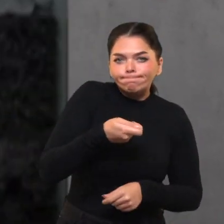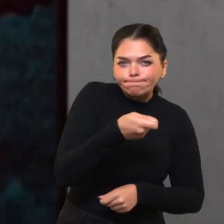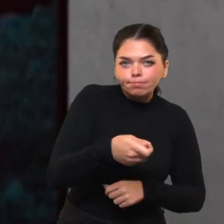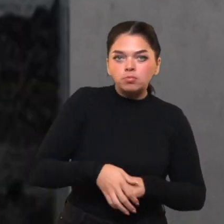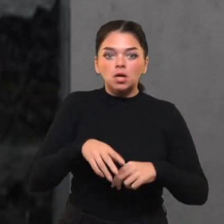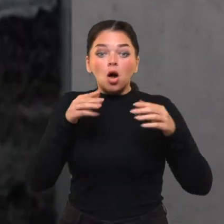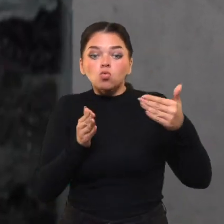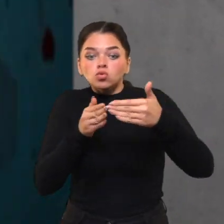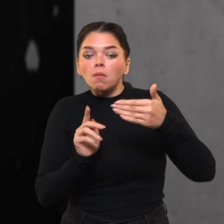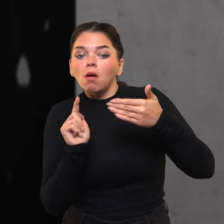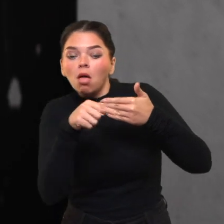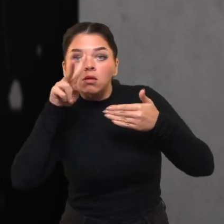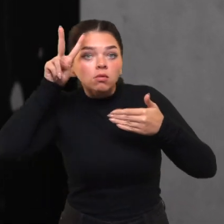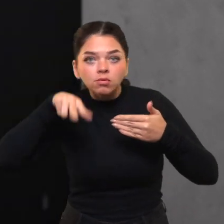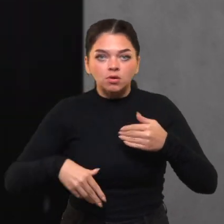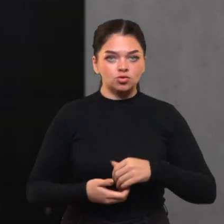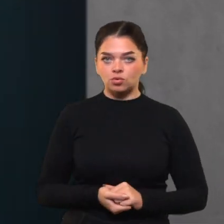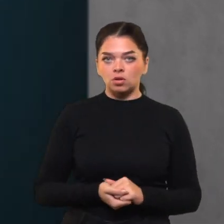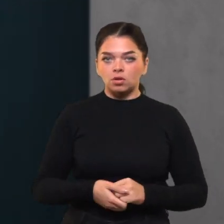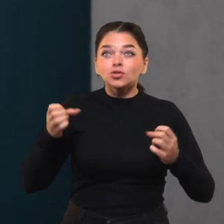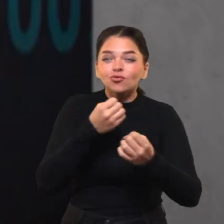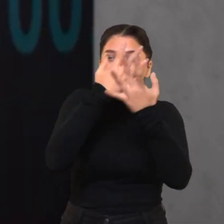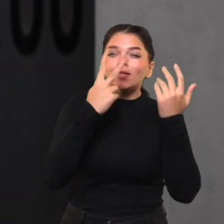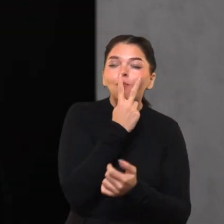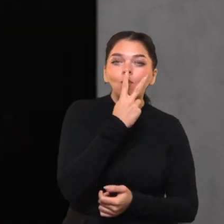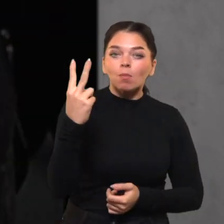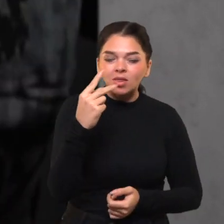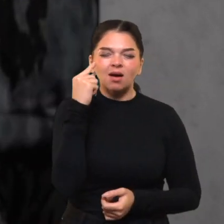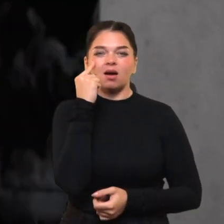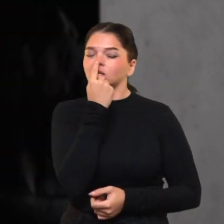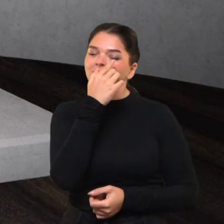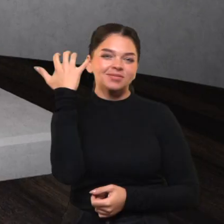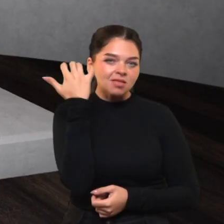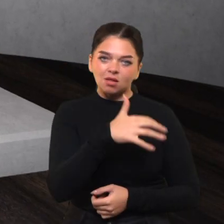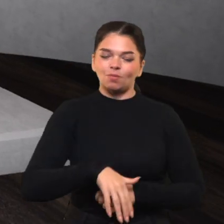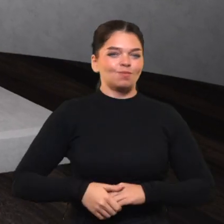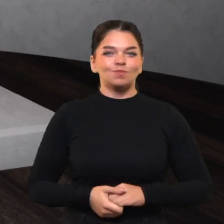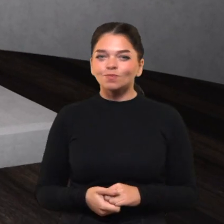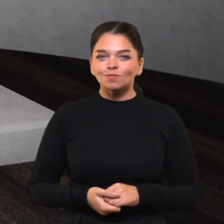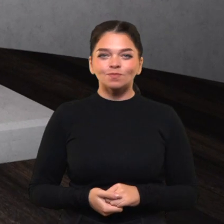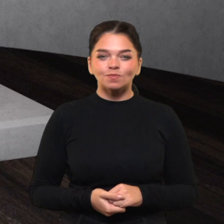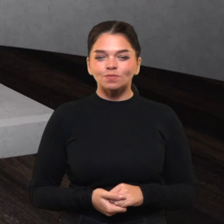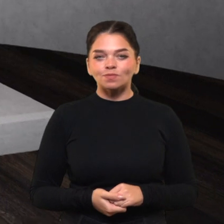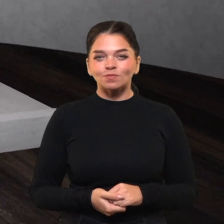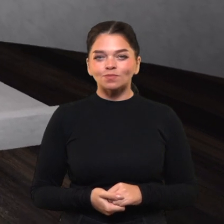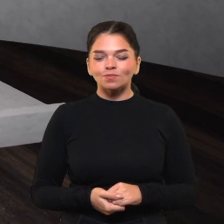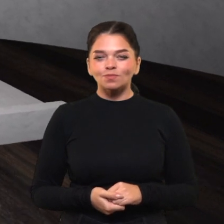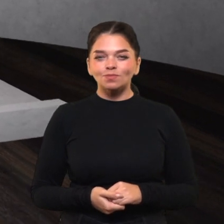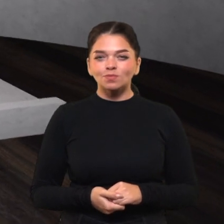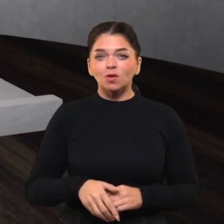Tamsa badome durtuvais ir nežinai, kas yra už kampo, kai tik šviesą pamatai.